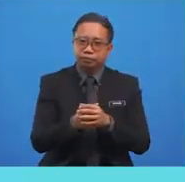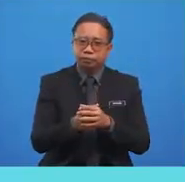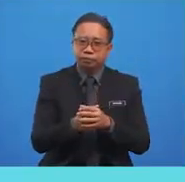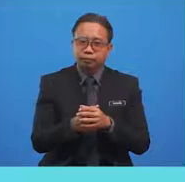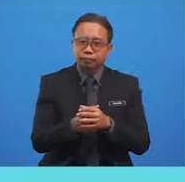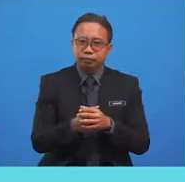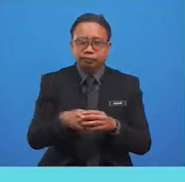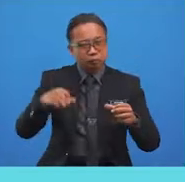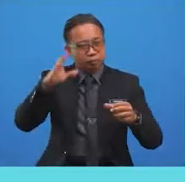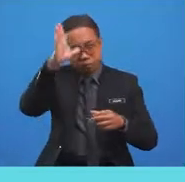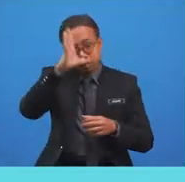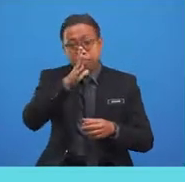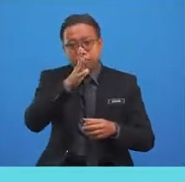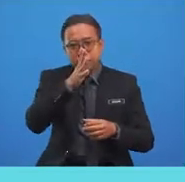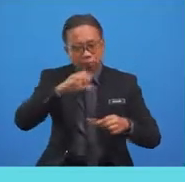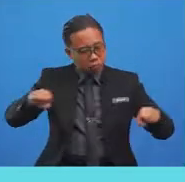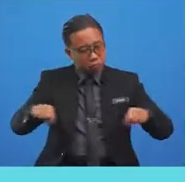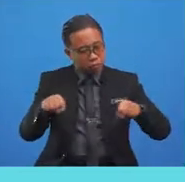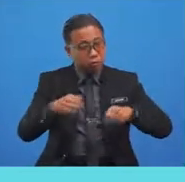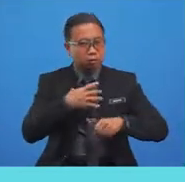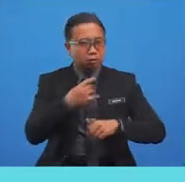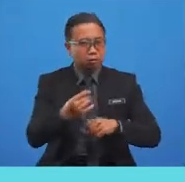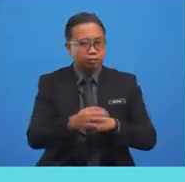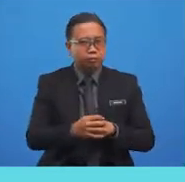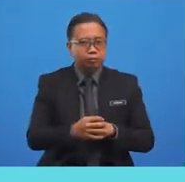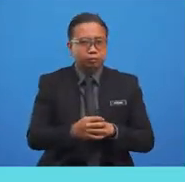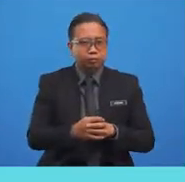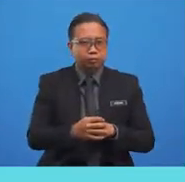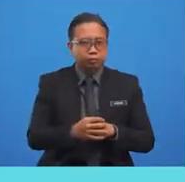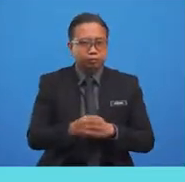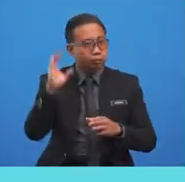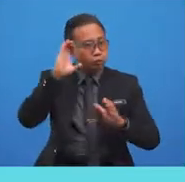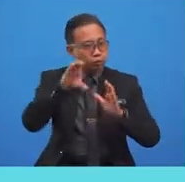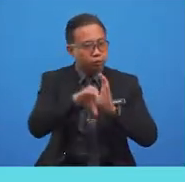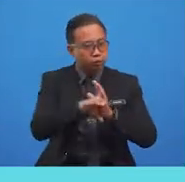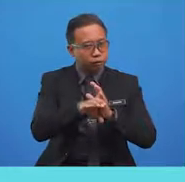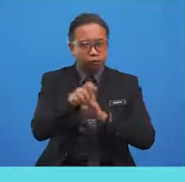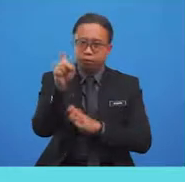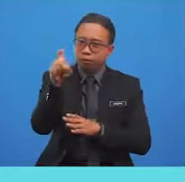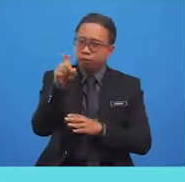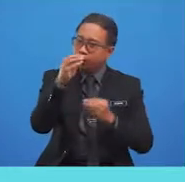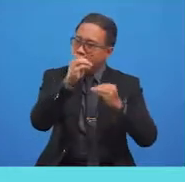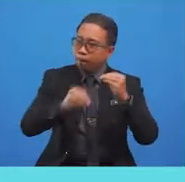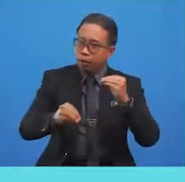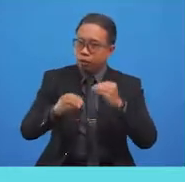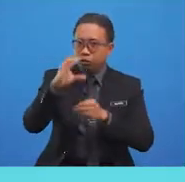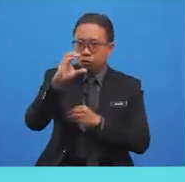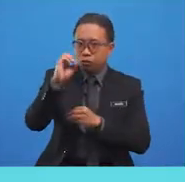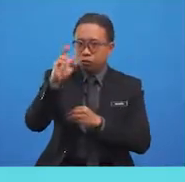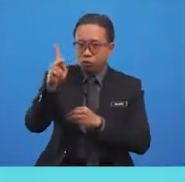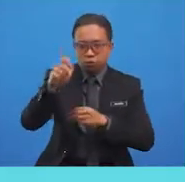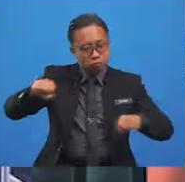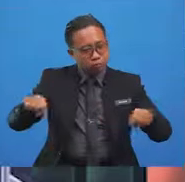loves to cook. And this picture must match cook.